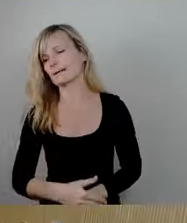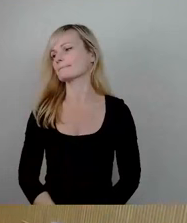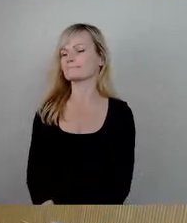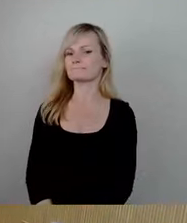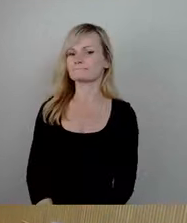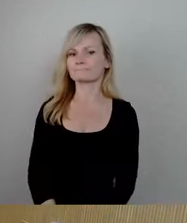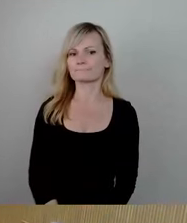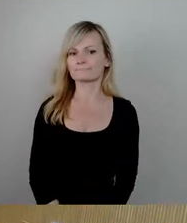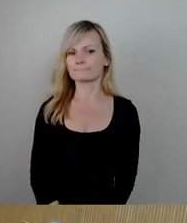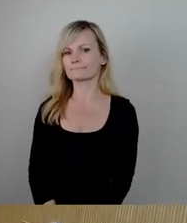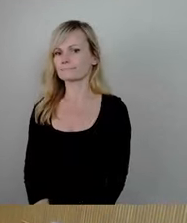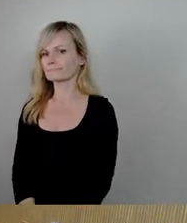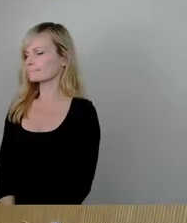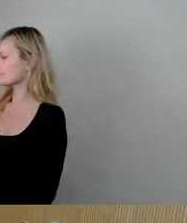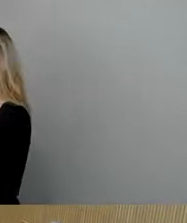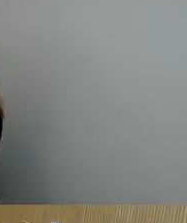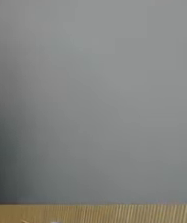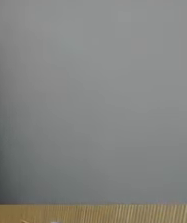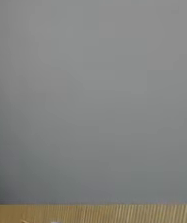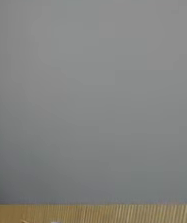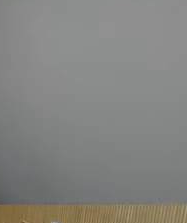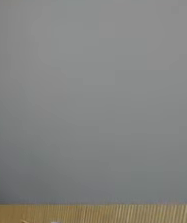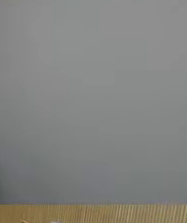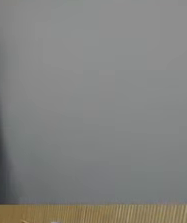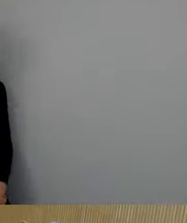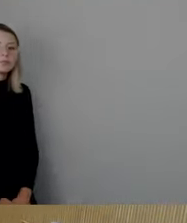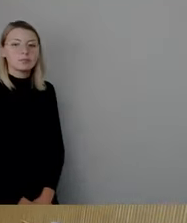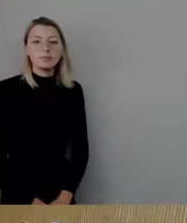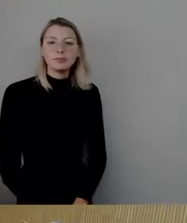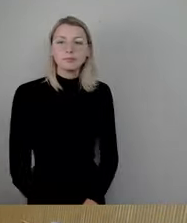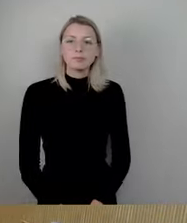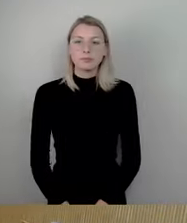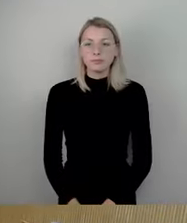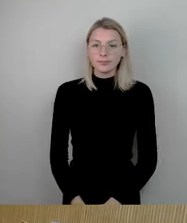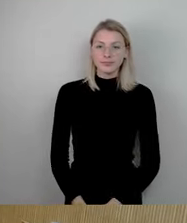So, dann als nächstes Bündnis 90 die Grünen, Herr Knoge.